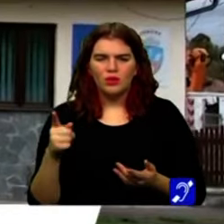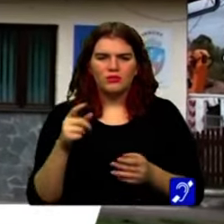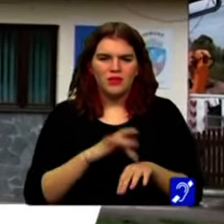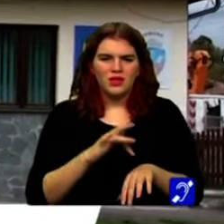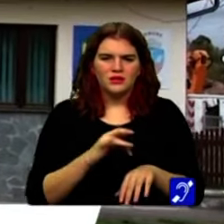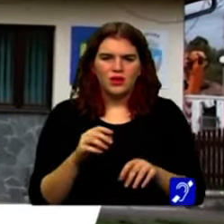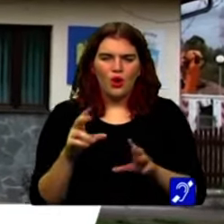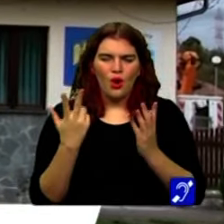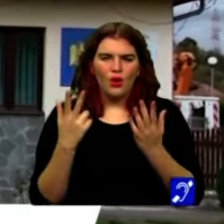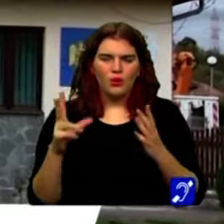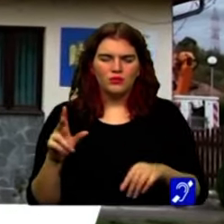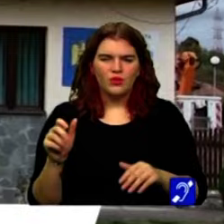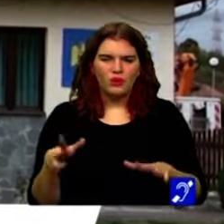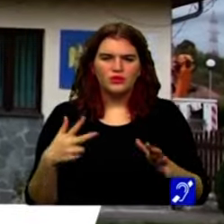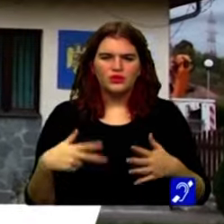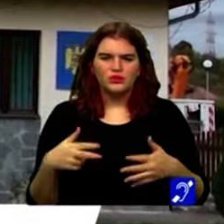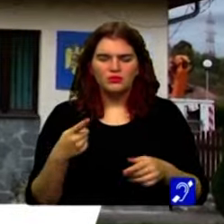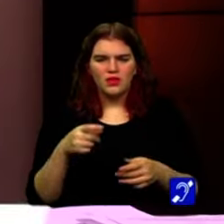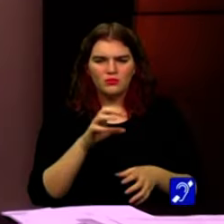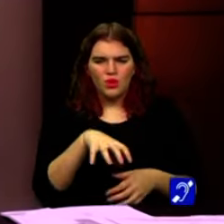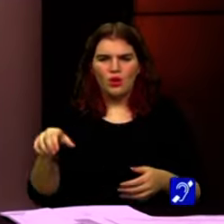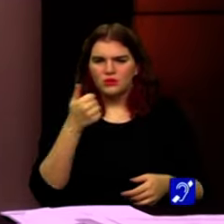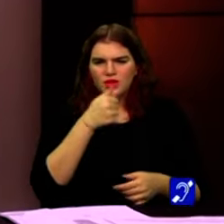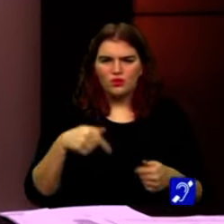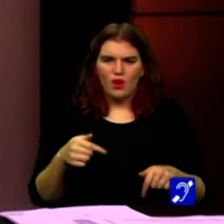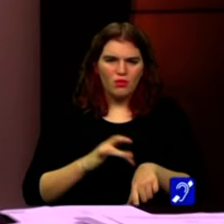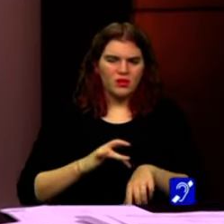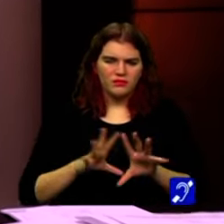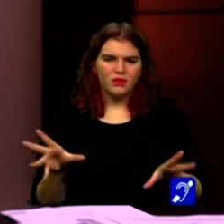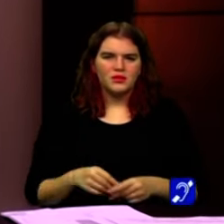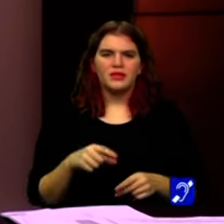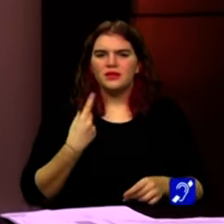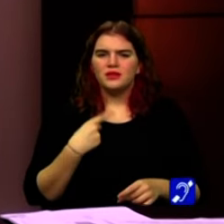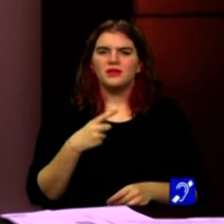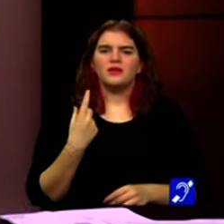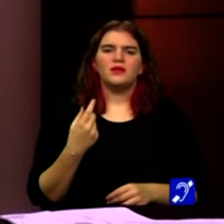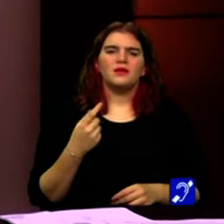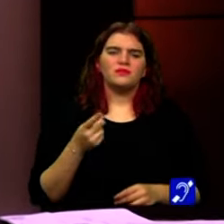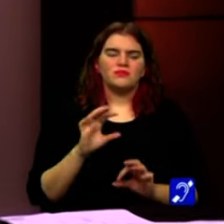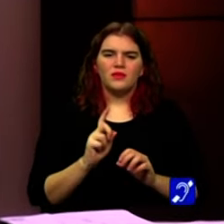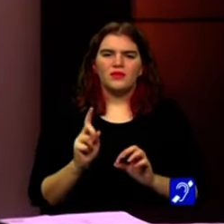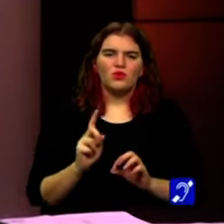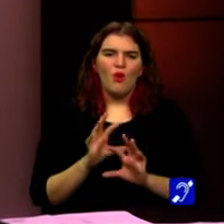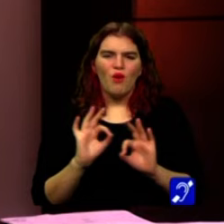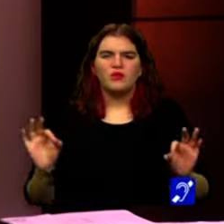nu au niciun medic de familie. Într-adevăr există, am putea spune dacă vreți puțin neoficial,